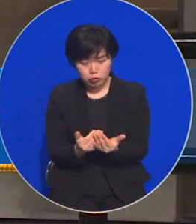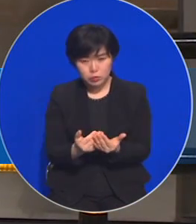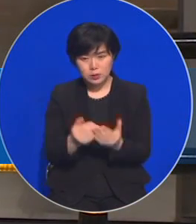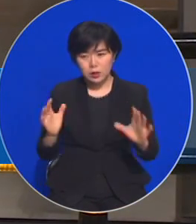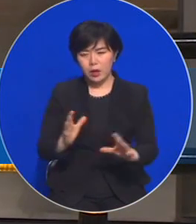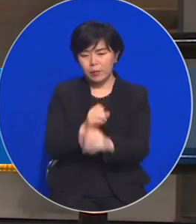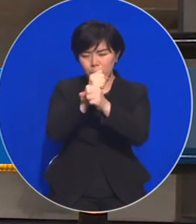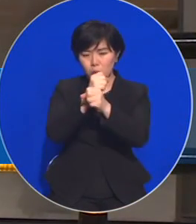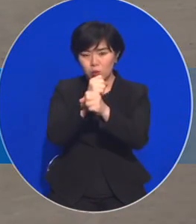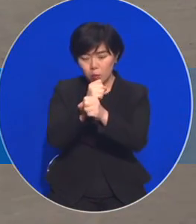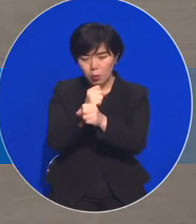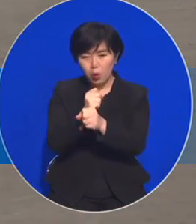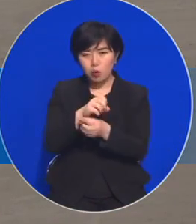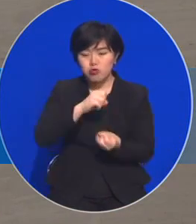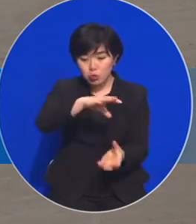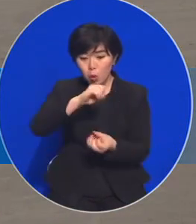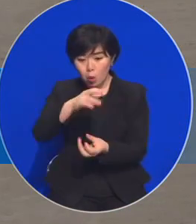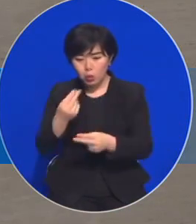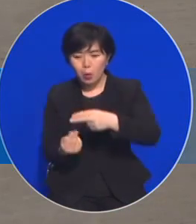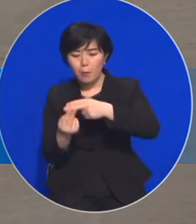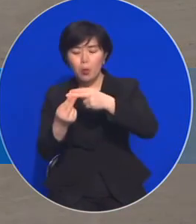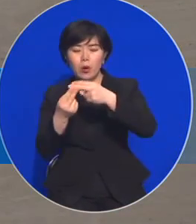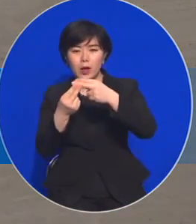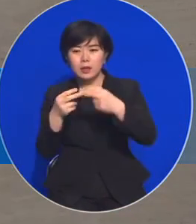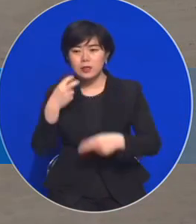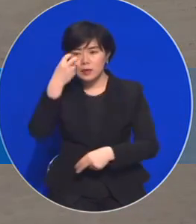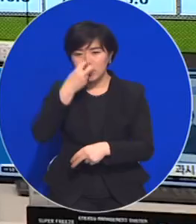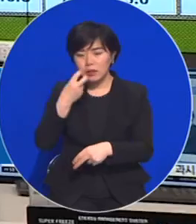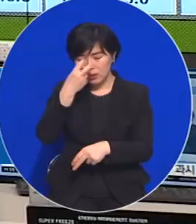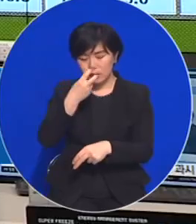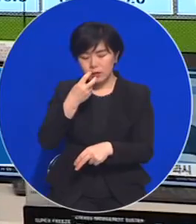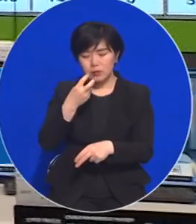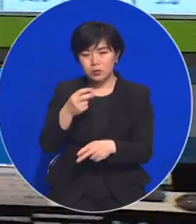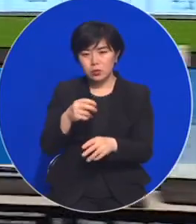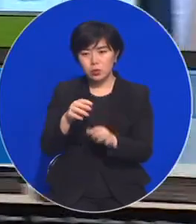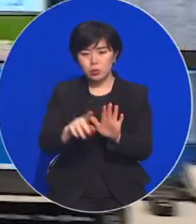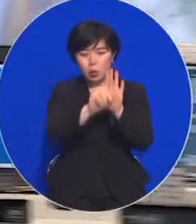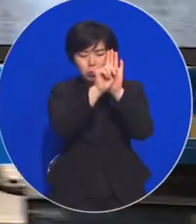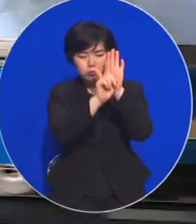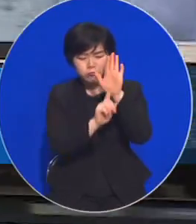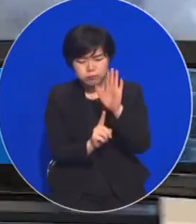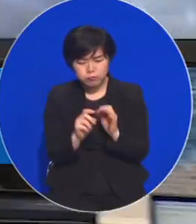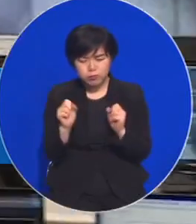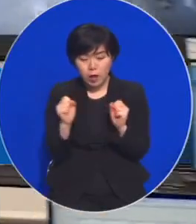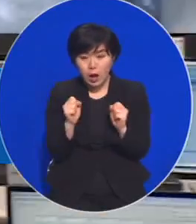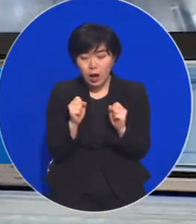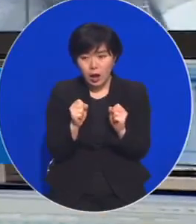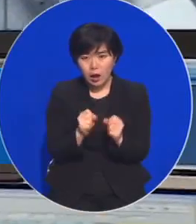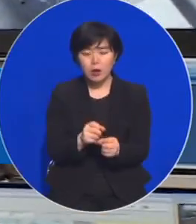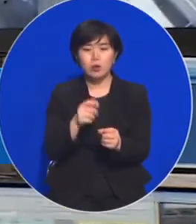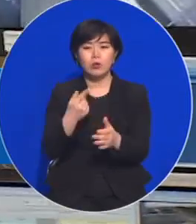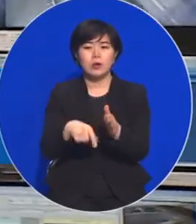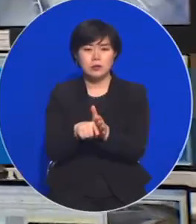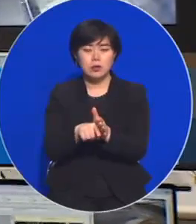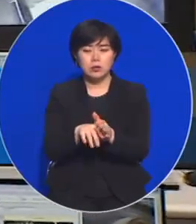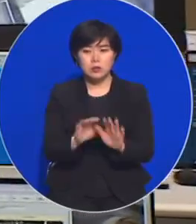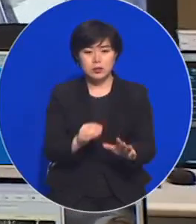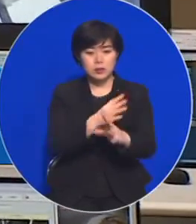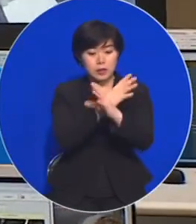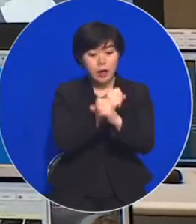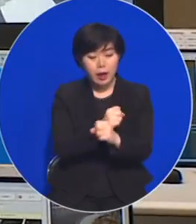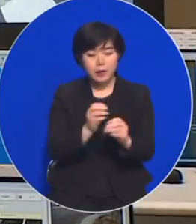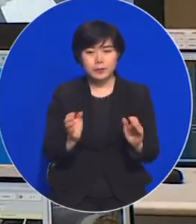체계를 마련합니다. 정부는 유통관리 체계 구축과 초저온 냉동고를 확충하기 위해 민간 업체와